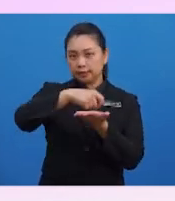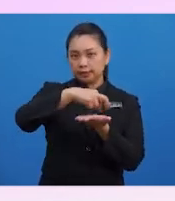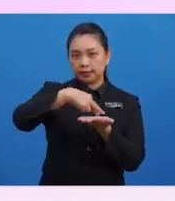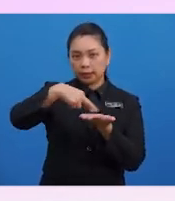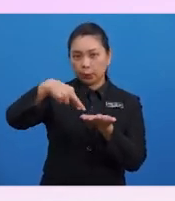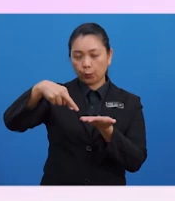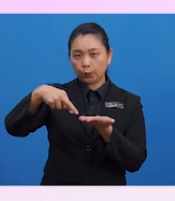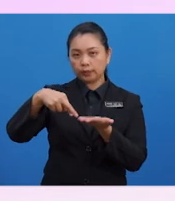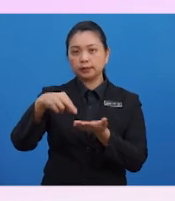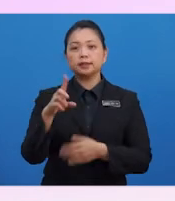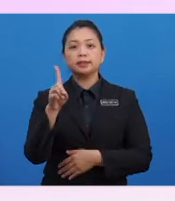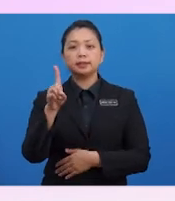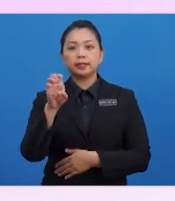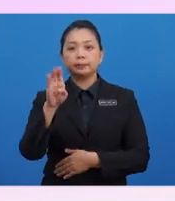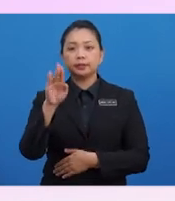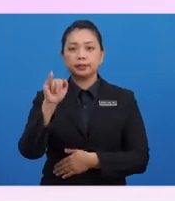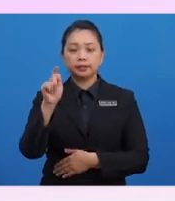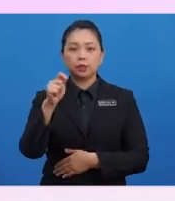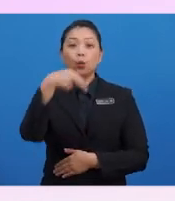akaun untung rugi.